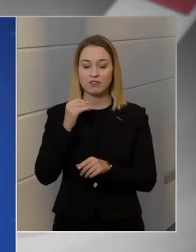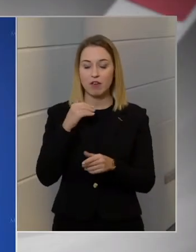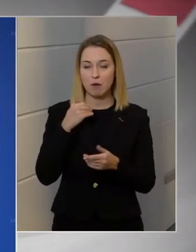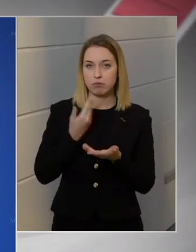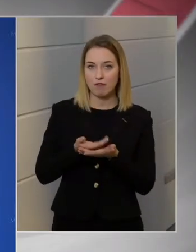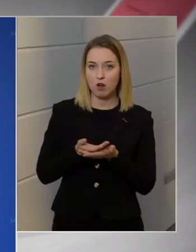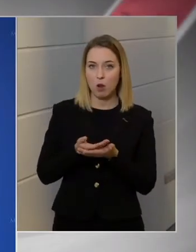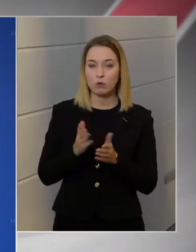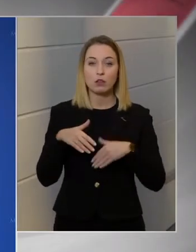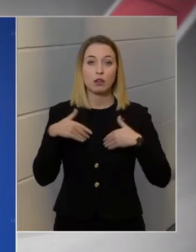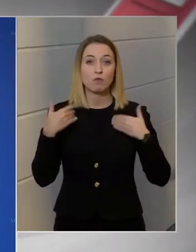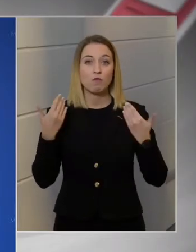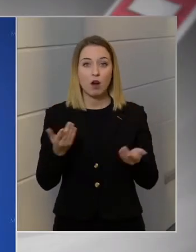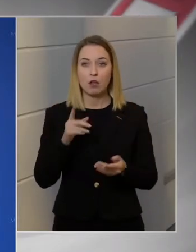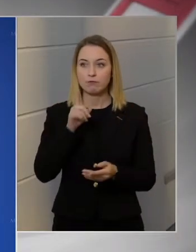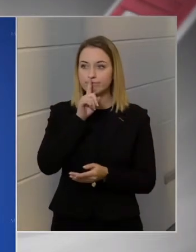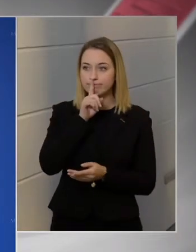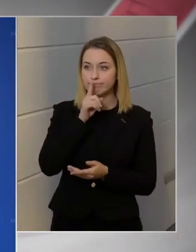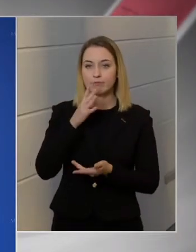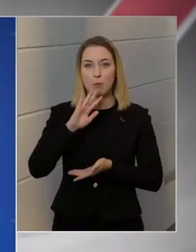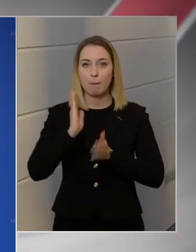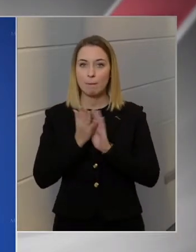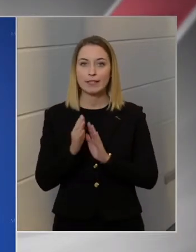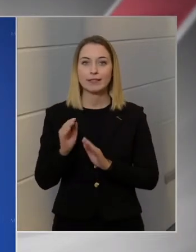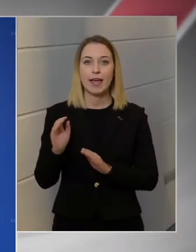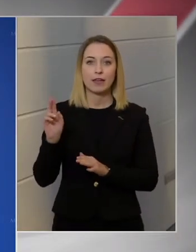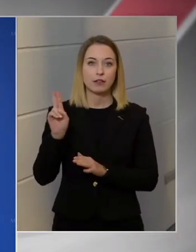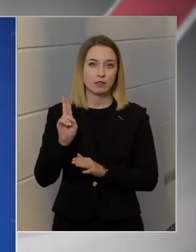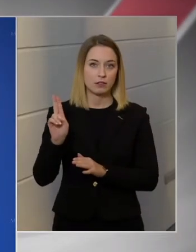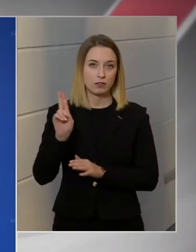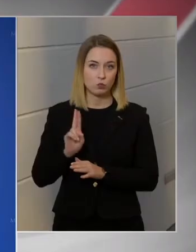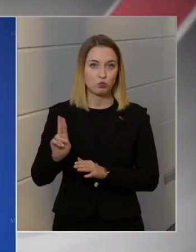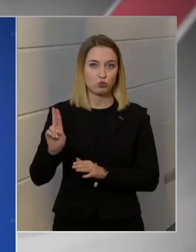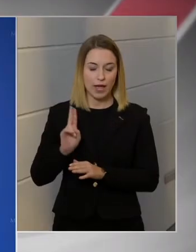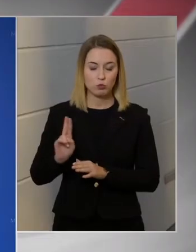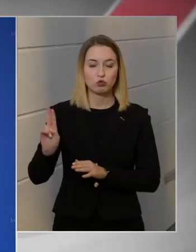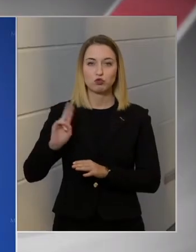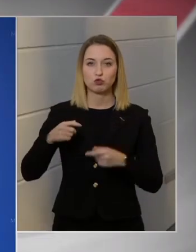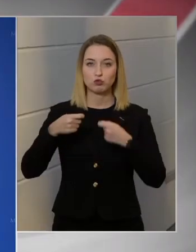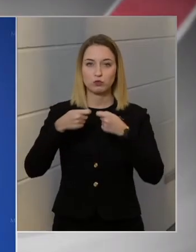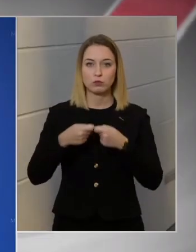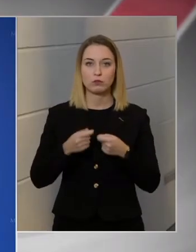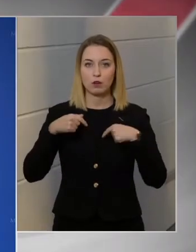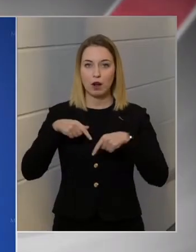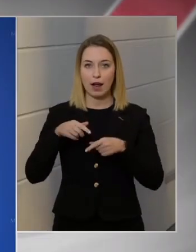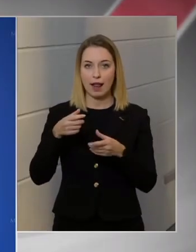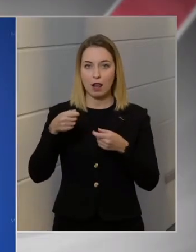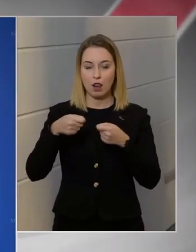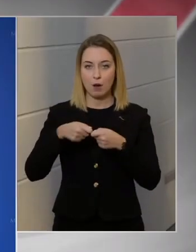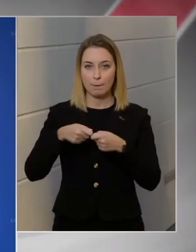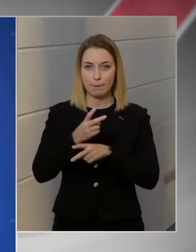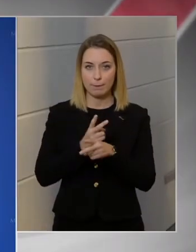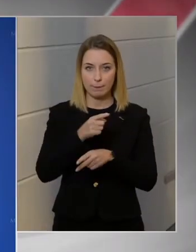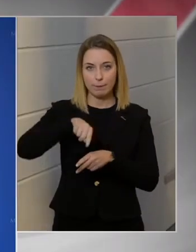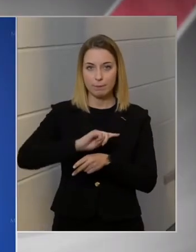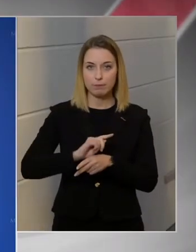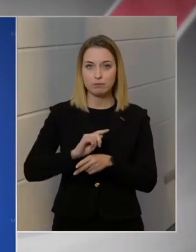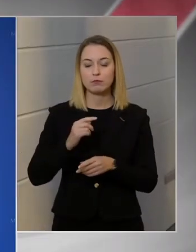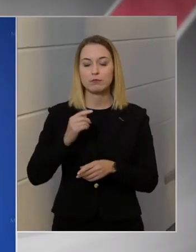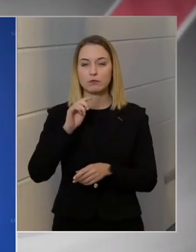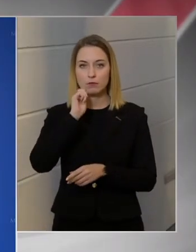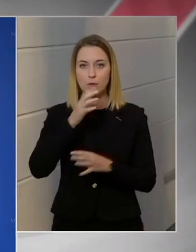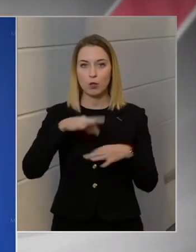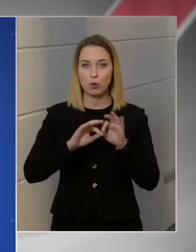bevallottam, vagy elhallgatva, de minden uniós tagállam fontosnak tekint, ebben Magyarországnak fontos szerepe lehet.